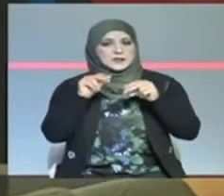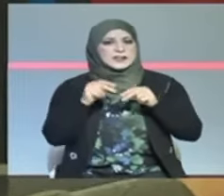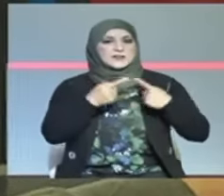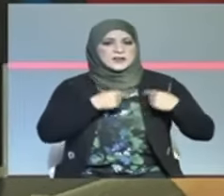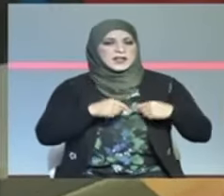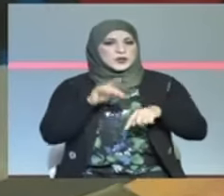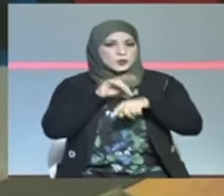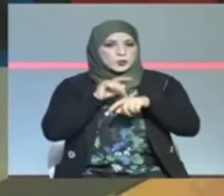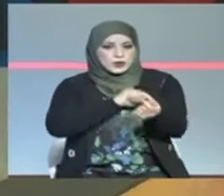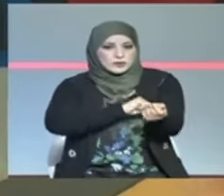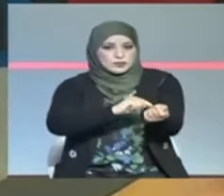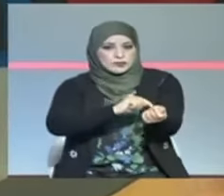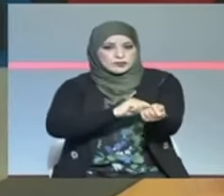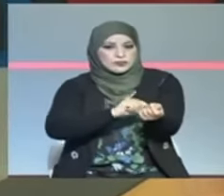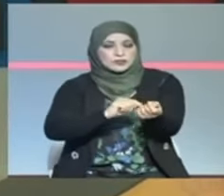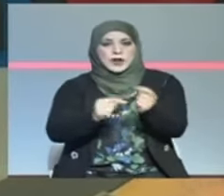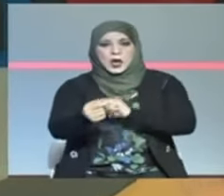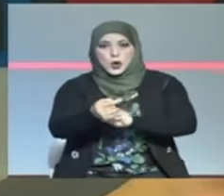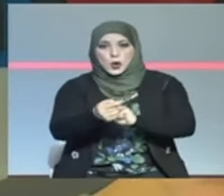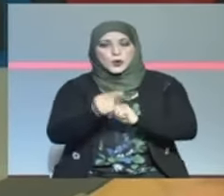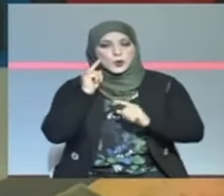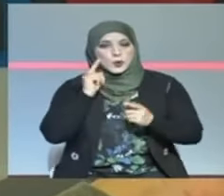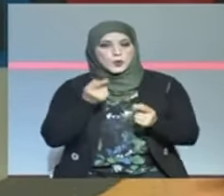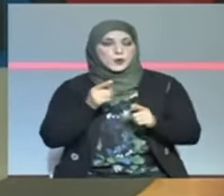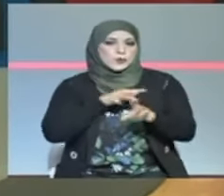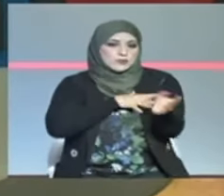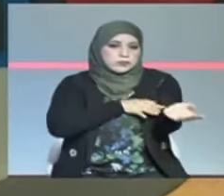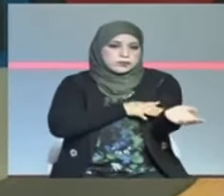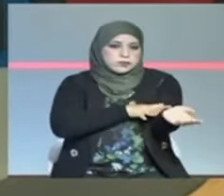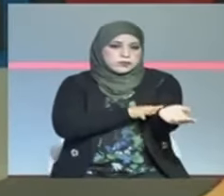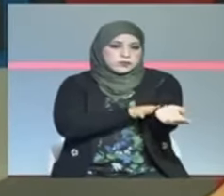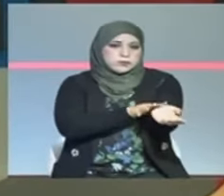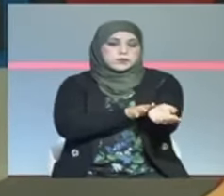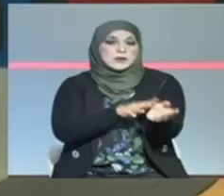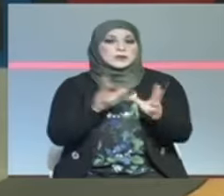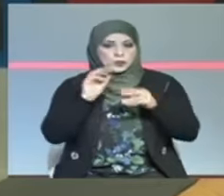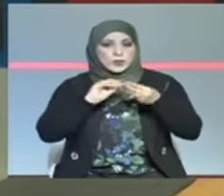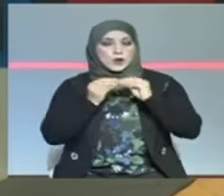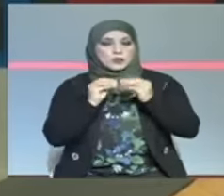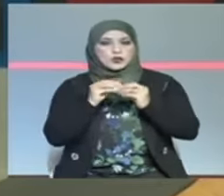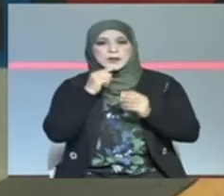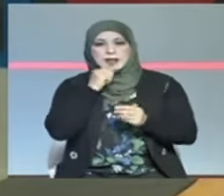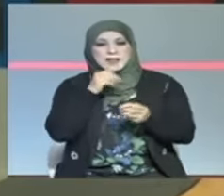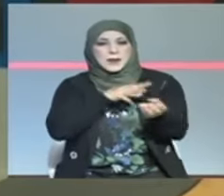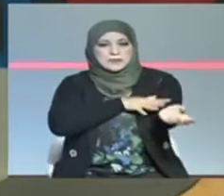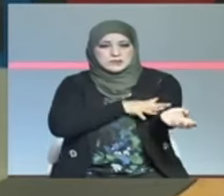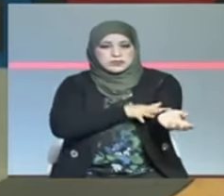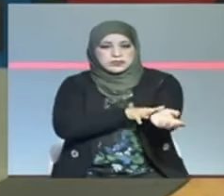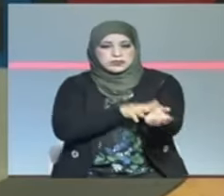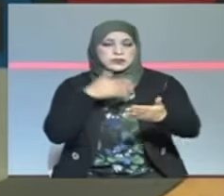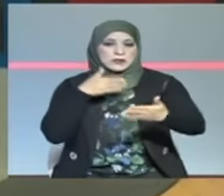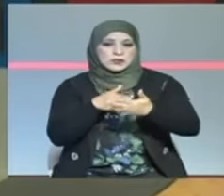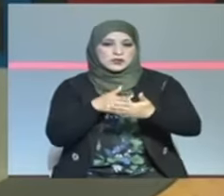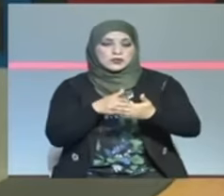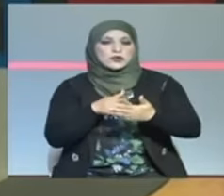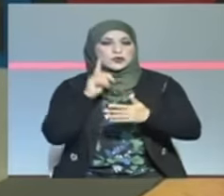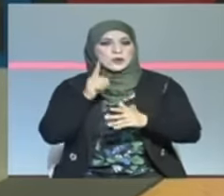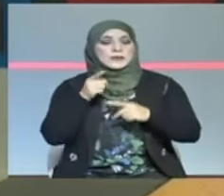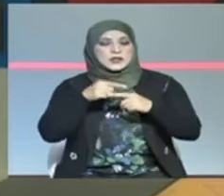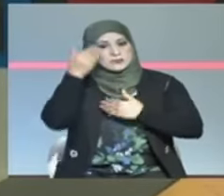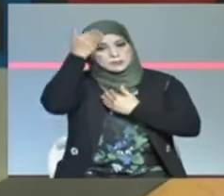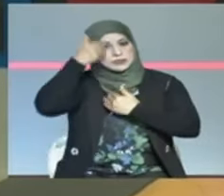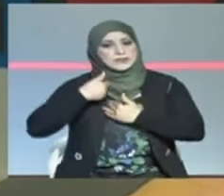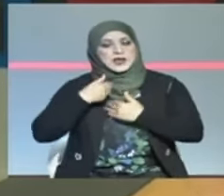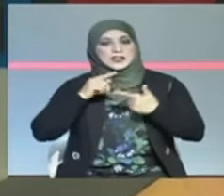حكينا قبل تجم تعطي التهاب في الشريين وبالتالي تخثر في الدم وانسداد للشريين وتتسبب في الجلطات